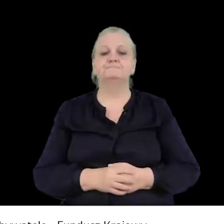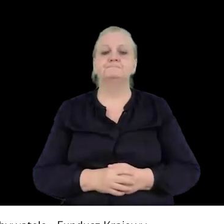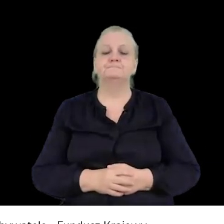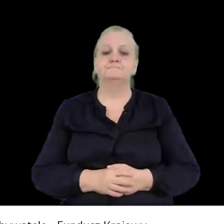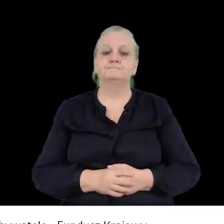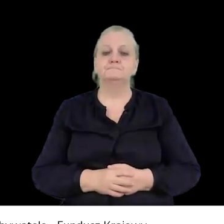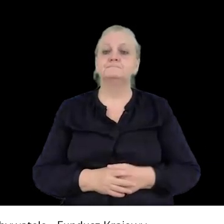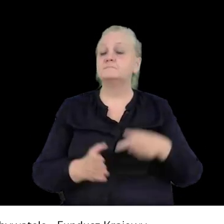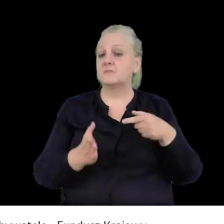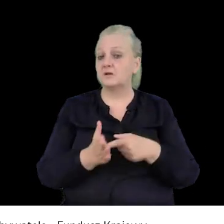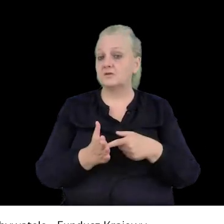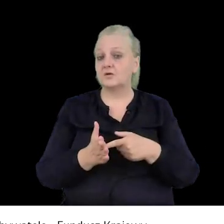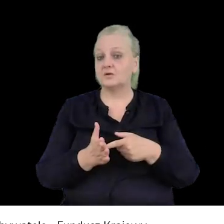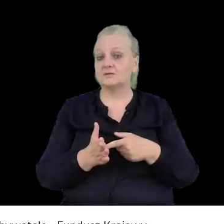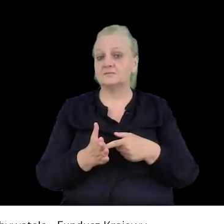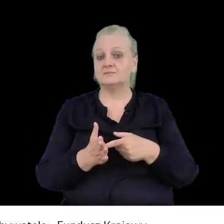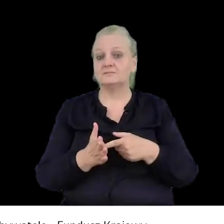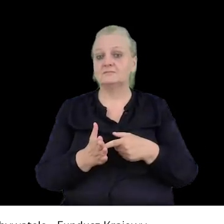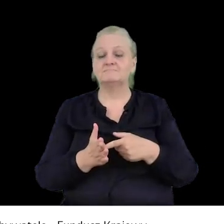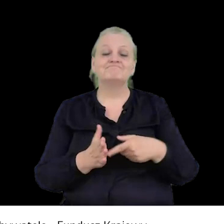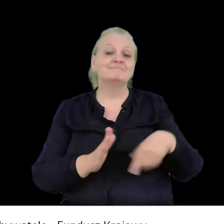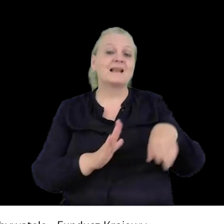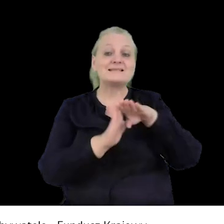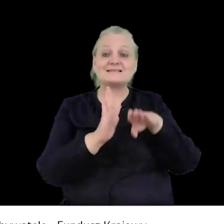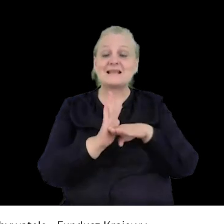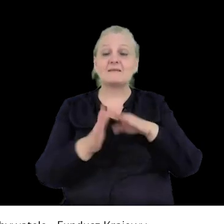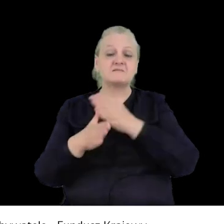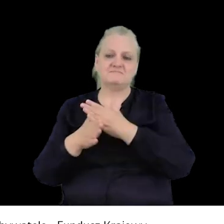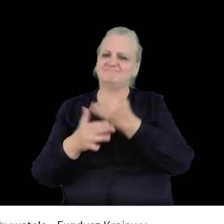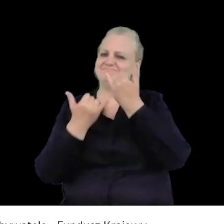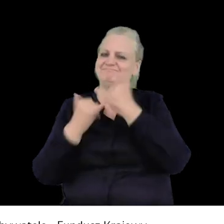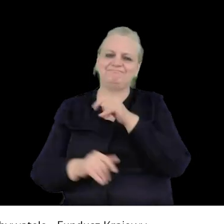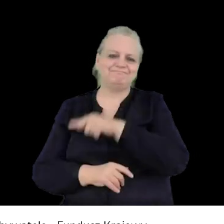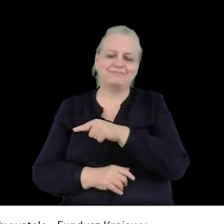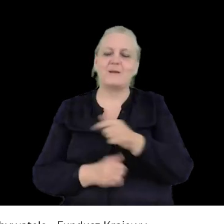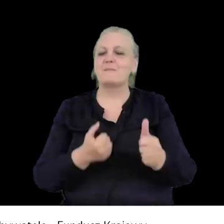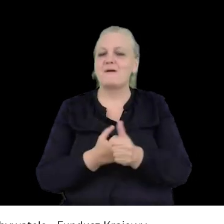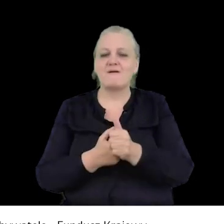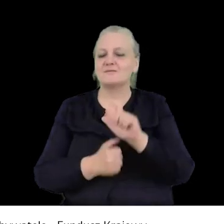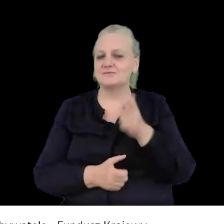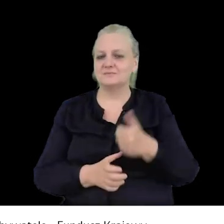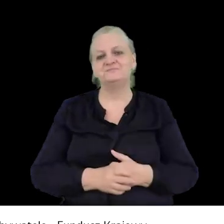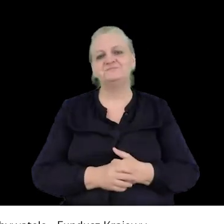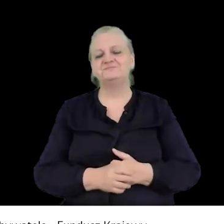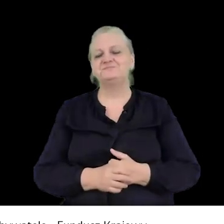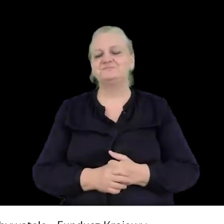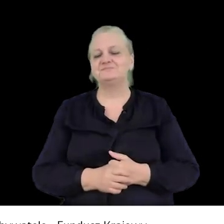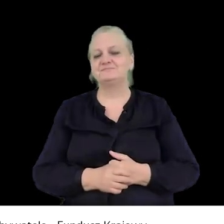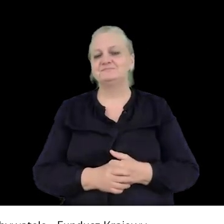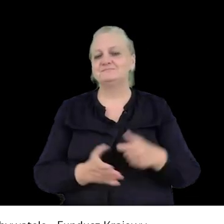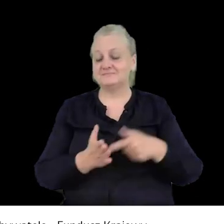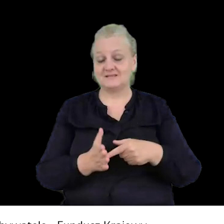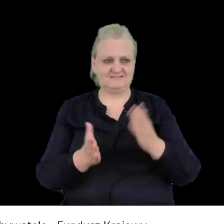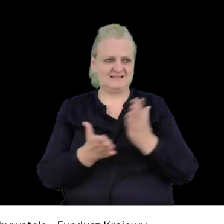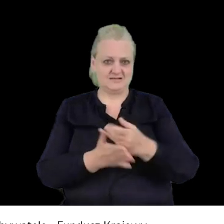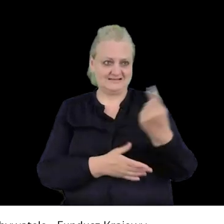I to jest absolutnie niezgodne ze standardem międzynarodowym właśnie ze względu na to, że sam ten zakaz